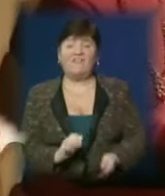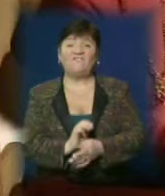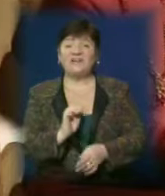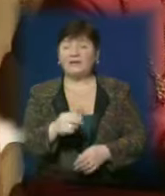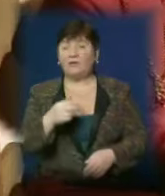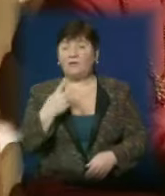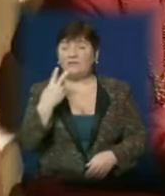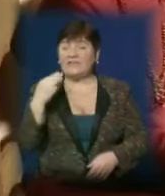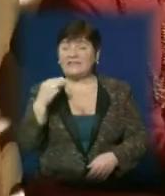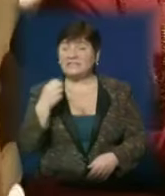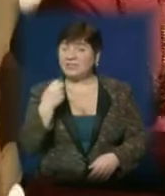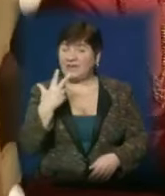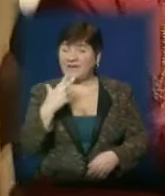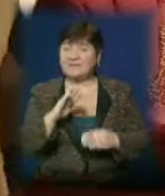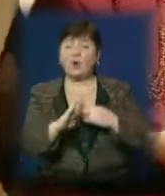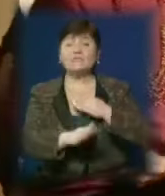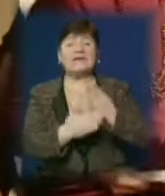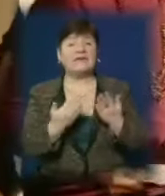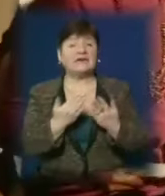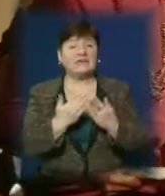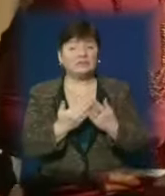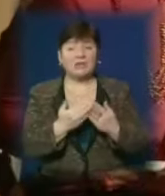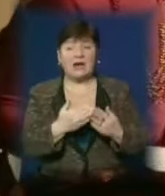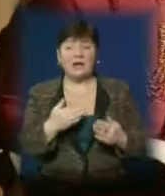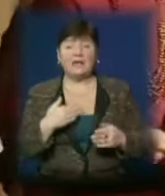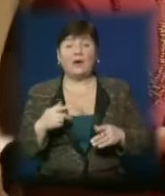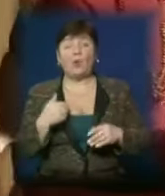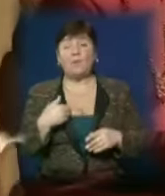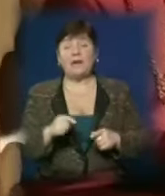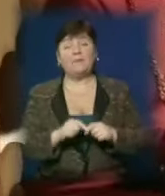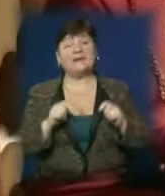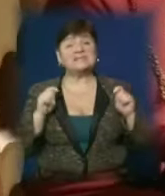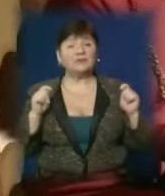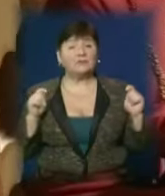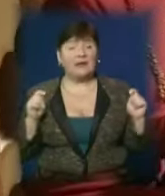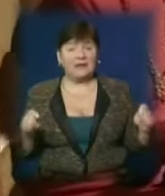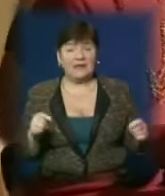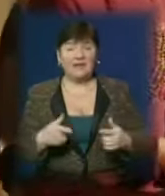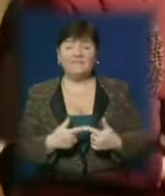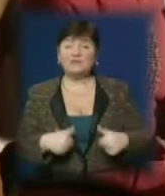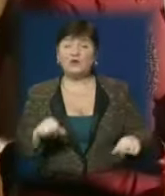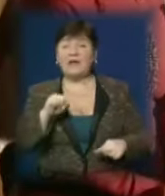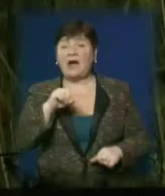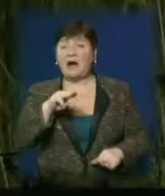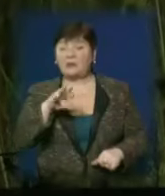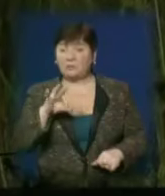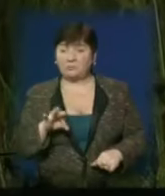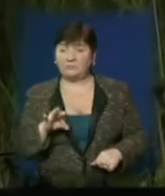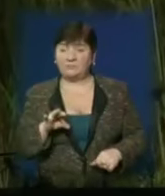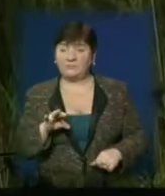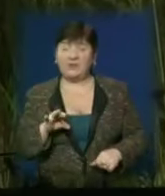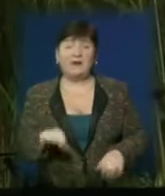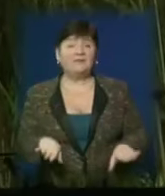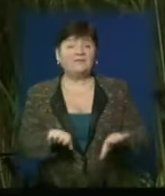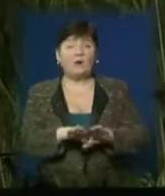2013 році. І остання книжка, яку ми презентували восени, це «У землях Боготооких», також збірка віршів. Дебют у